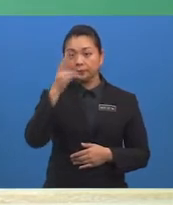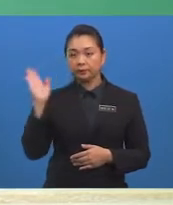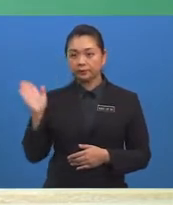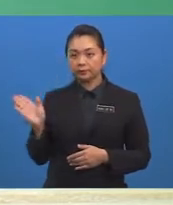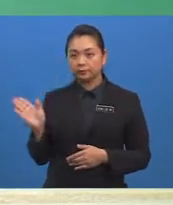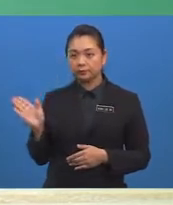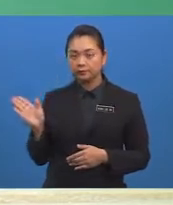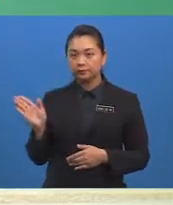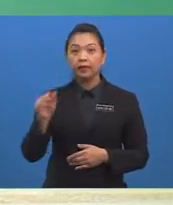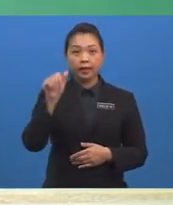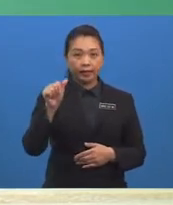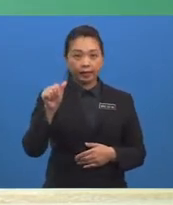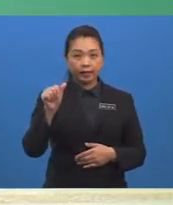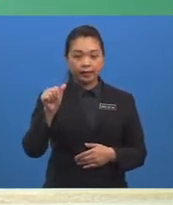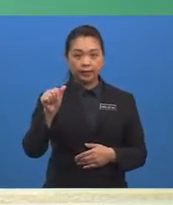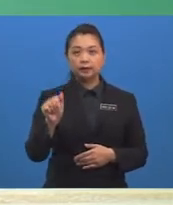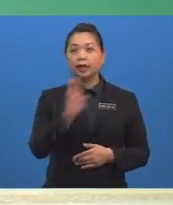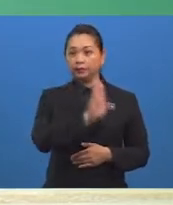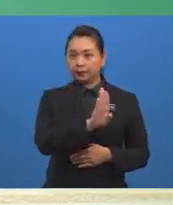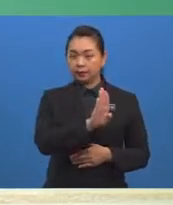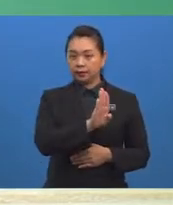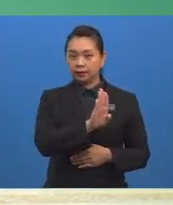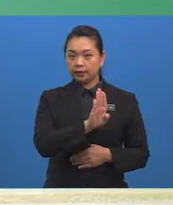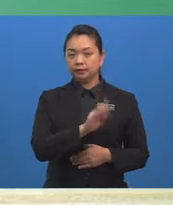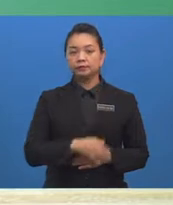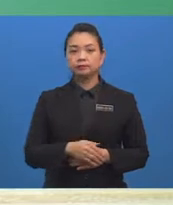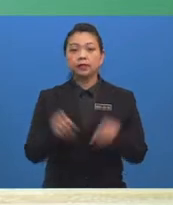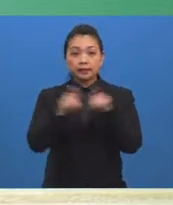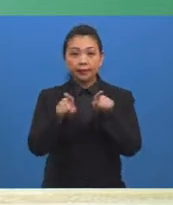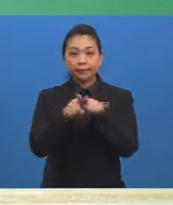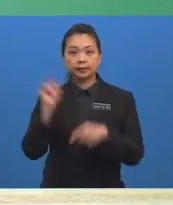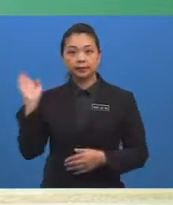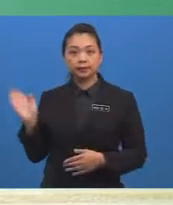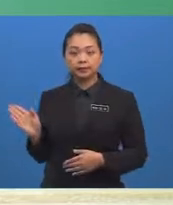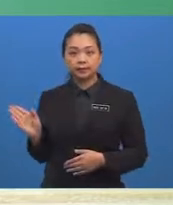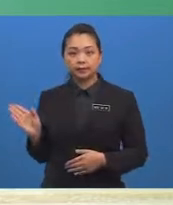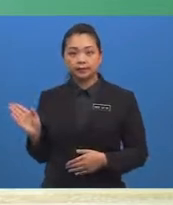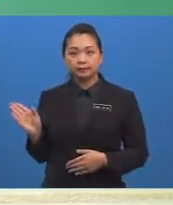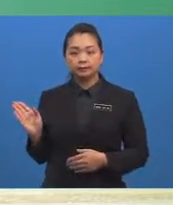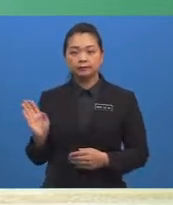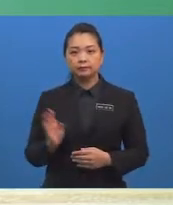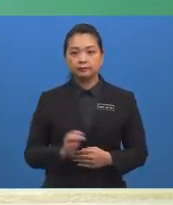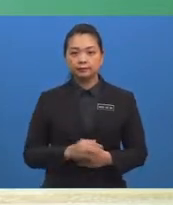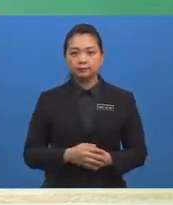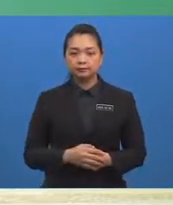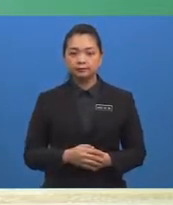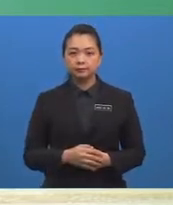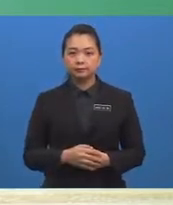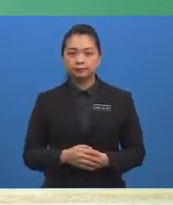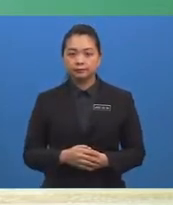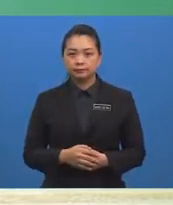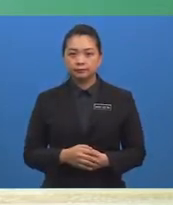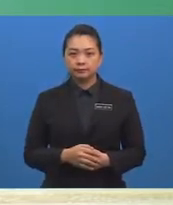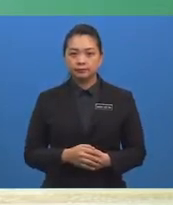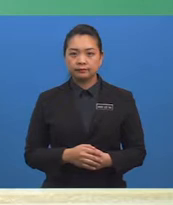atau B adalah bersamaan dengan hasil tambah Kebarang kalian peristiwa A dan